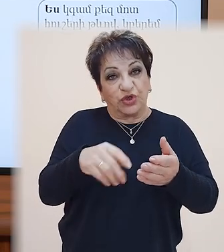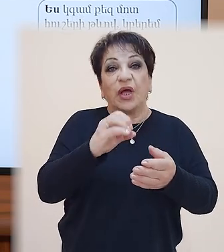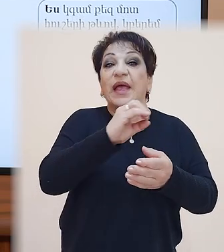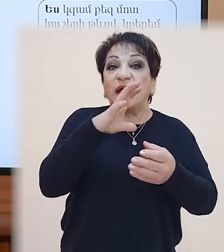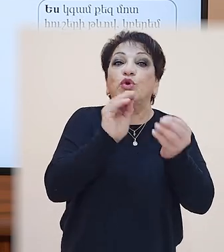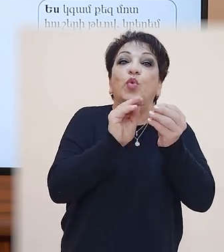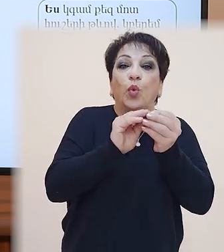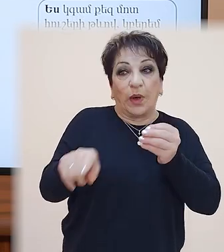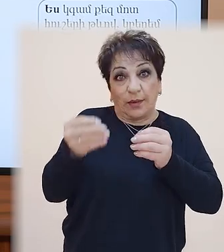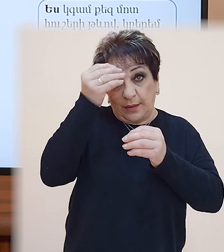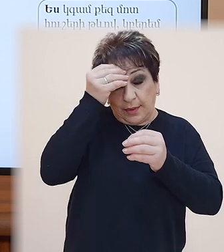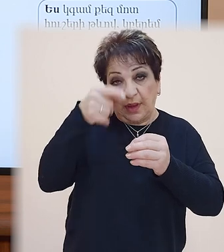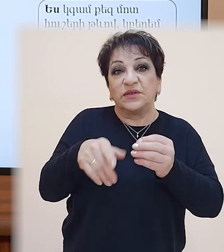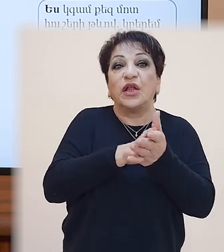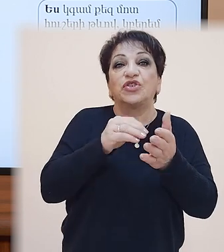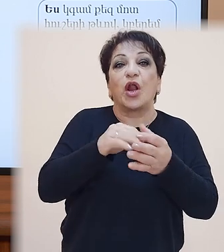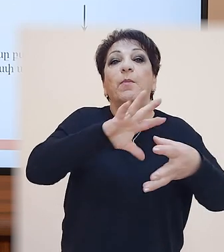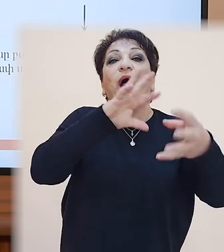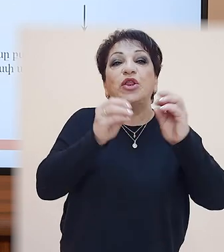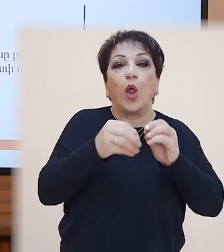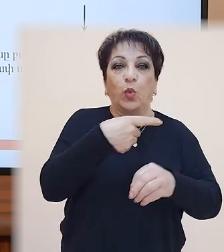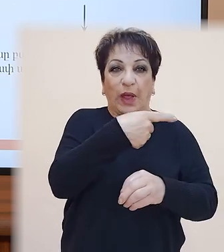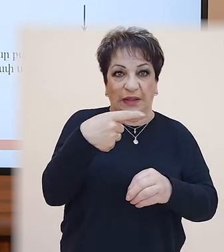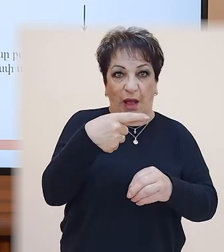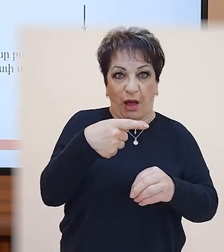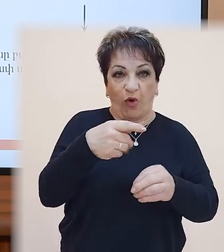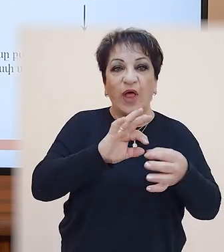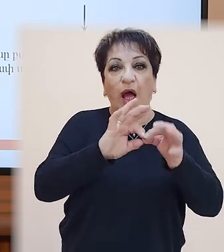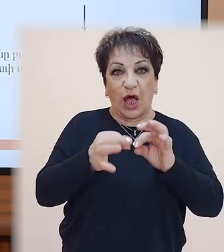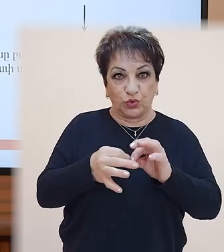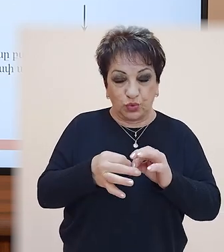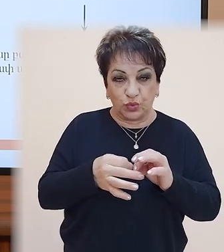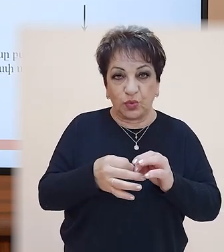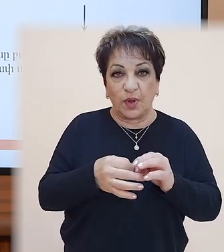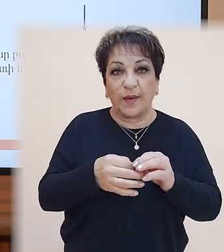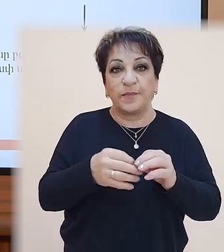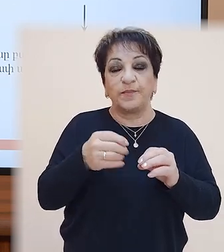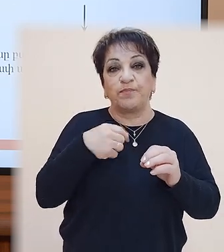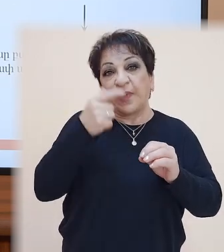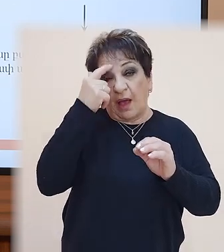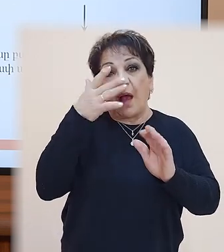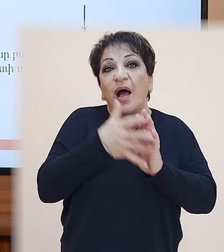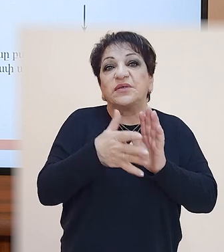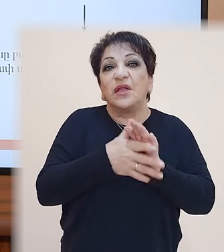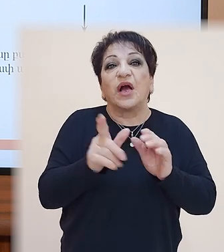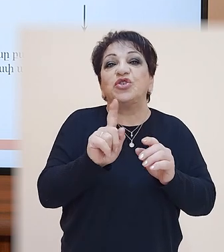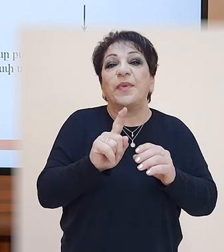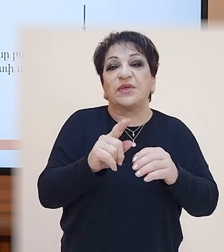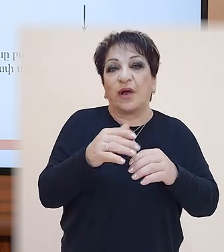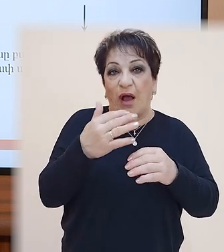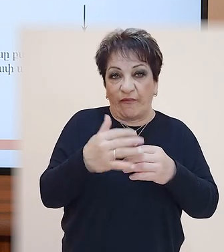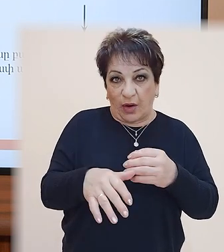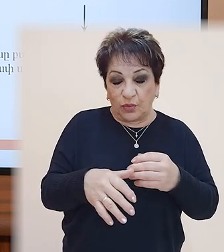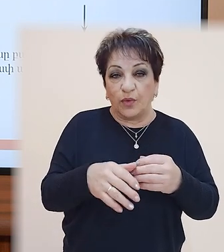Հետևաբարս ակուրչմ է ընթանուր ենթակայով նախադայություն։ Ահամ, ասկանանք ինչպես ենք կապակցվում, մենք արդեն